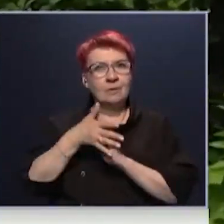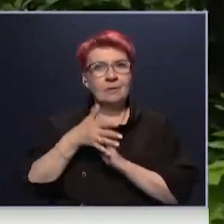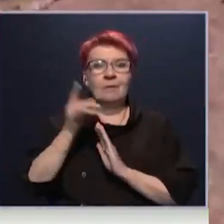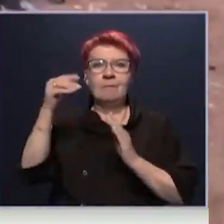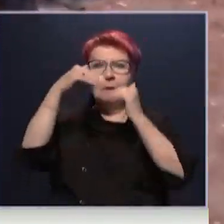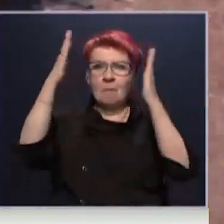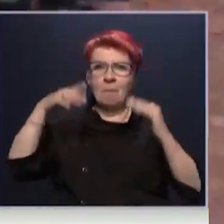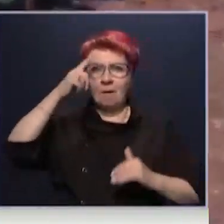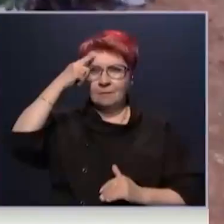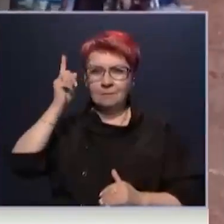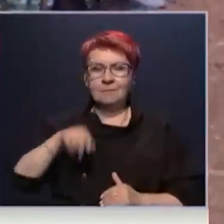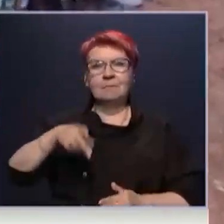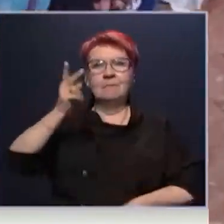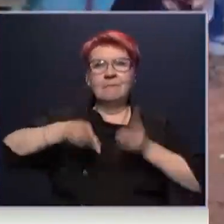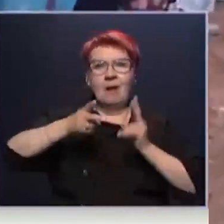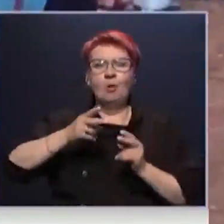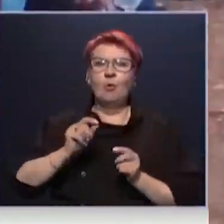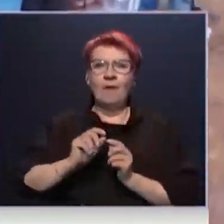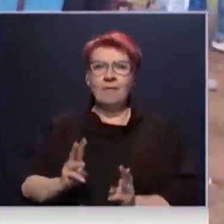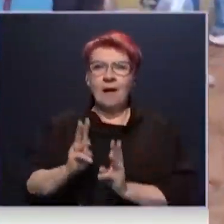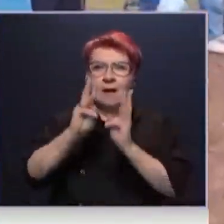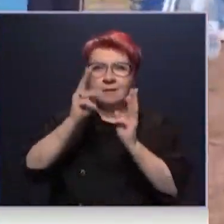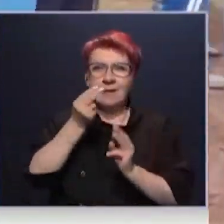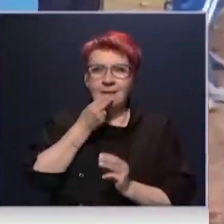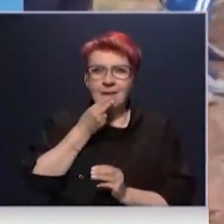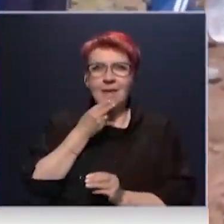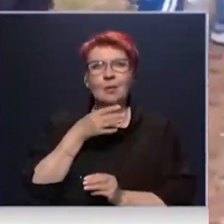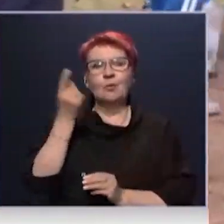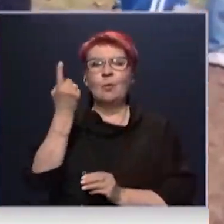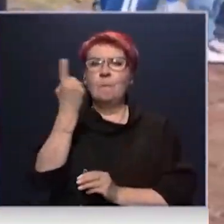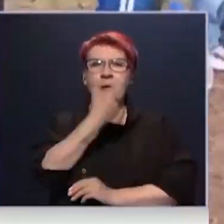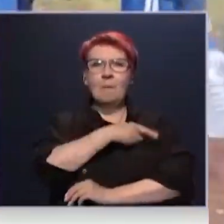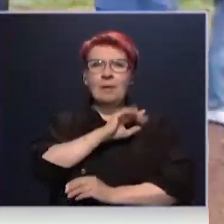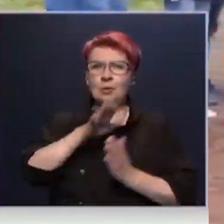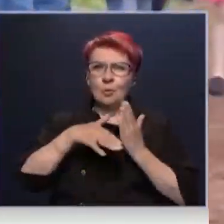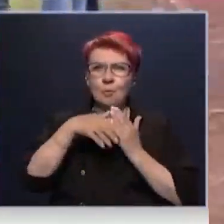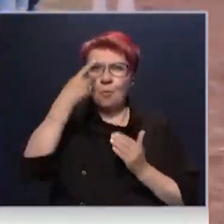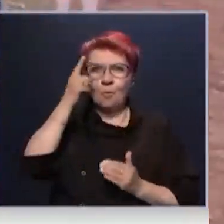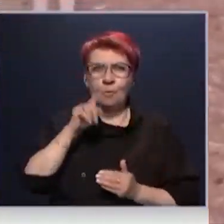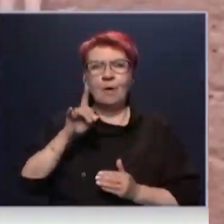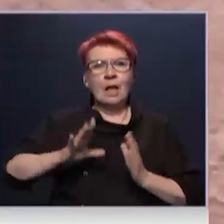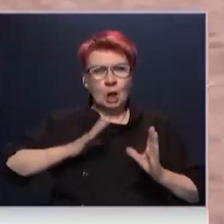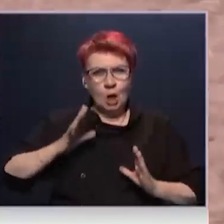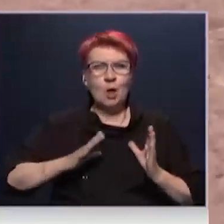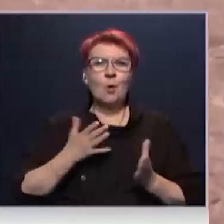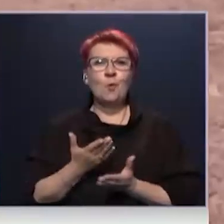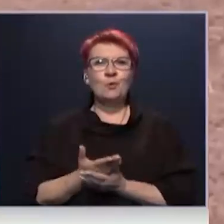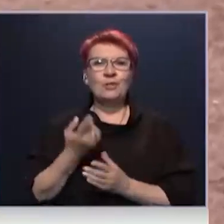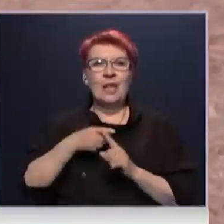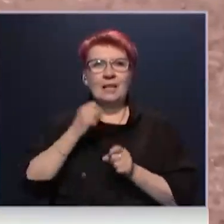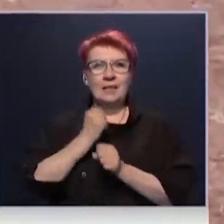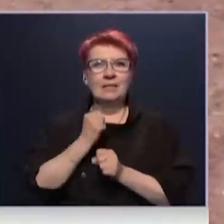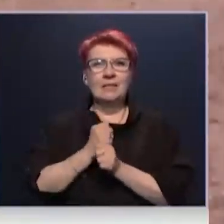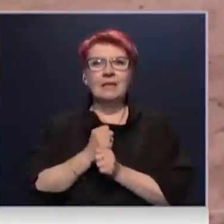палатки, они готовят еду на костре, они оказывают первую медицинскую помощь, по крайней мере, тренируются это делать.